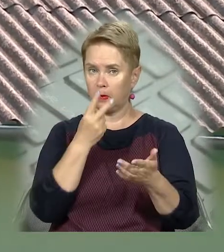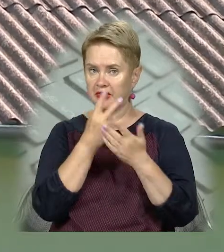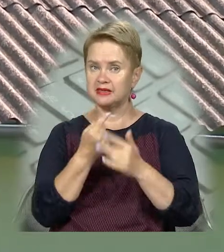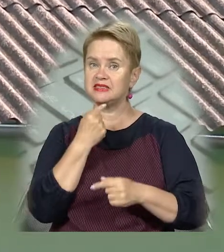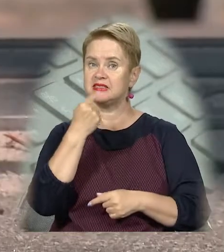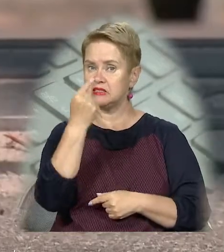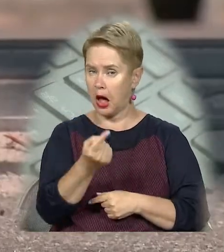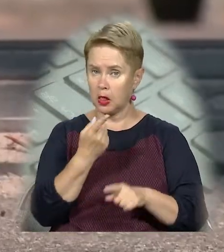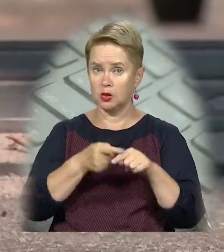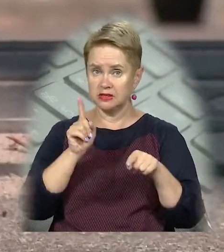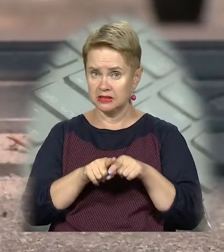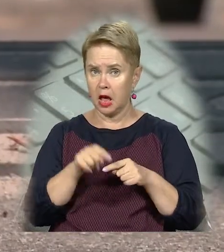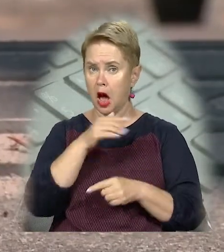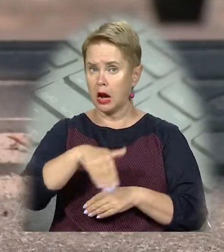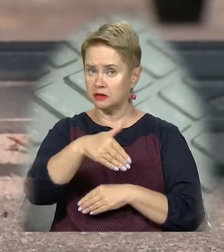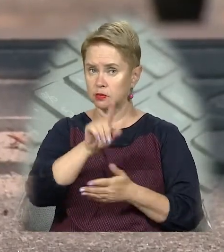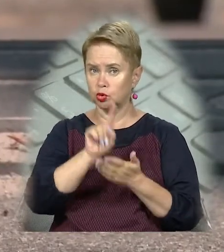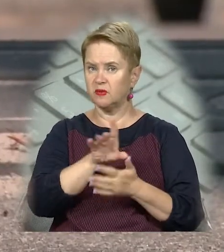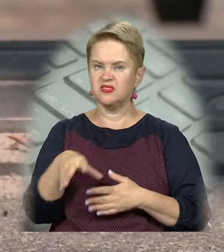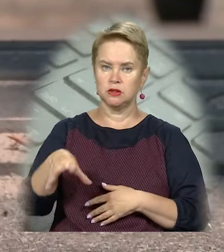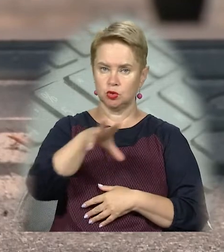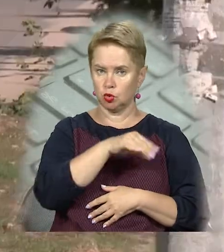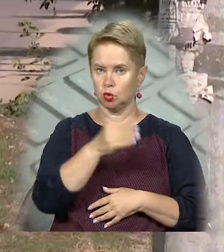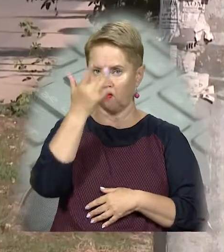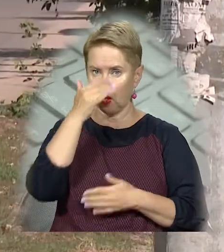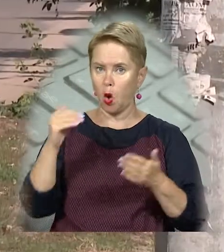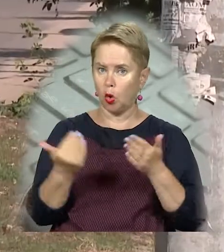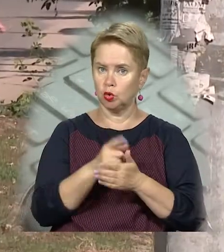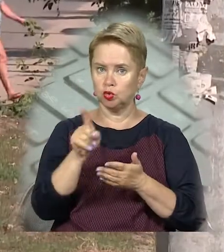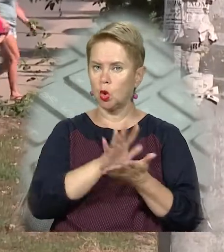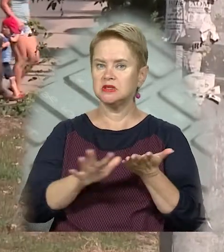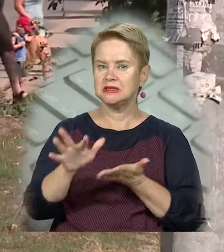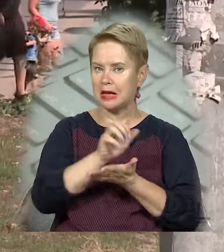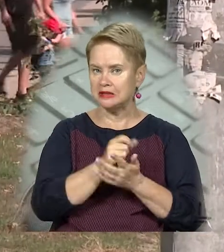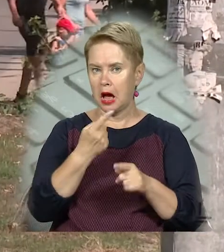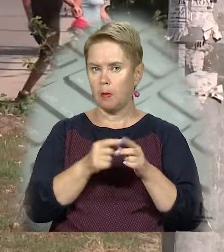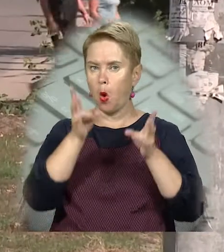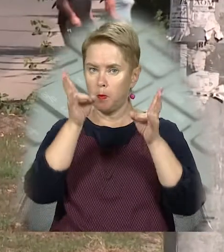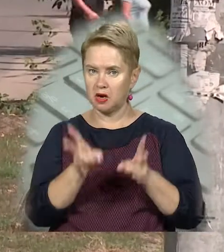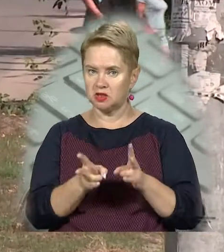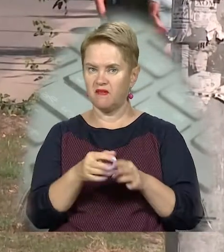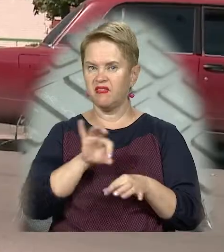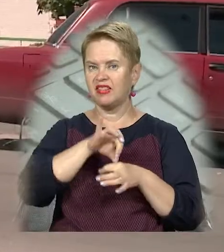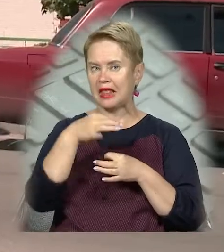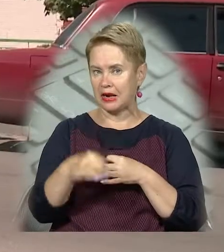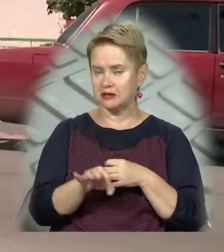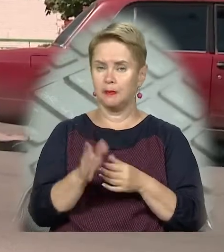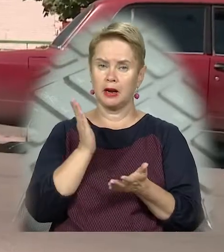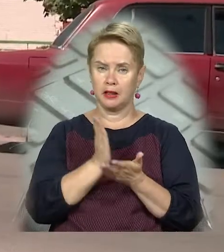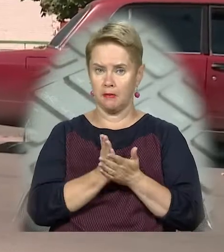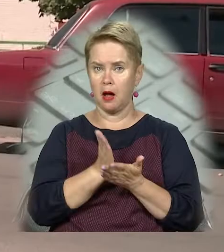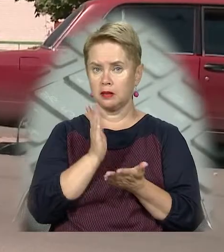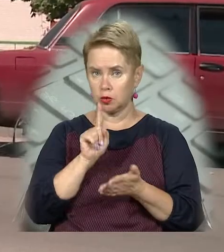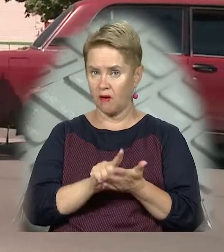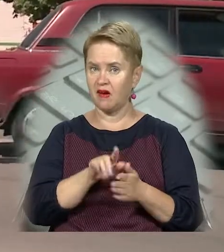помітні здалеку. Звісно ж, і розмітка має бути всюди. Влітку оновлюють те, що зносилося або постраждало від вандалізму. Принаймні,